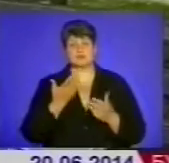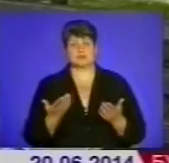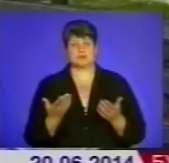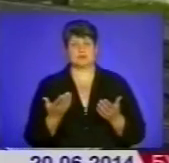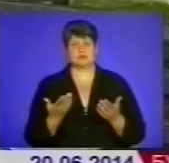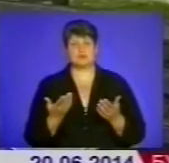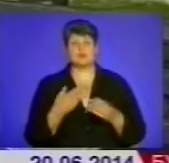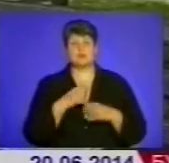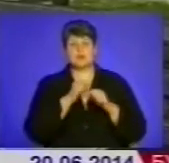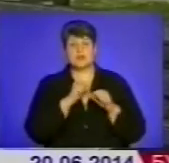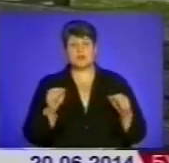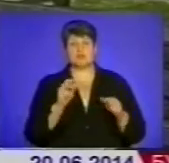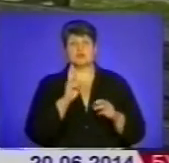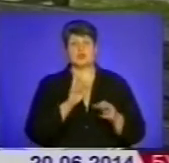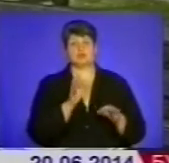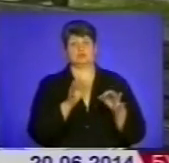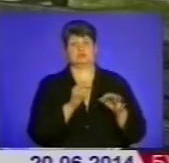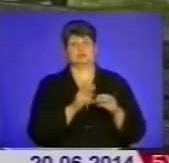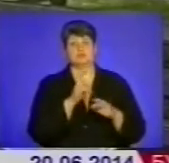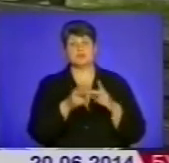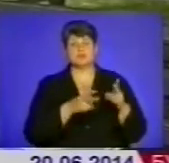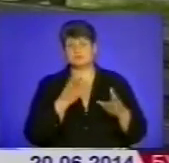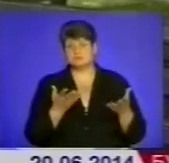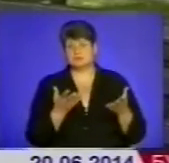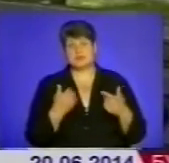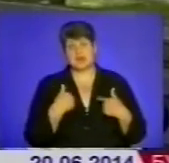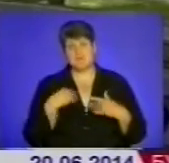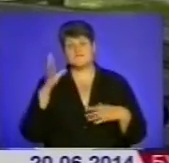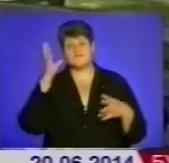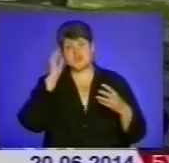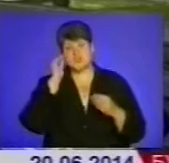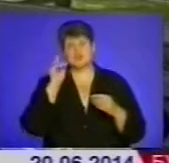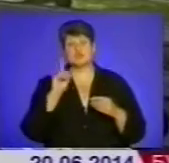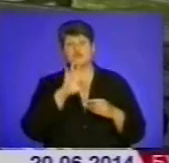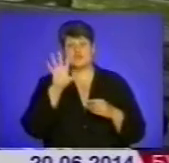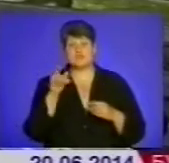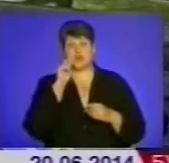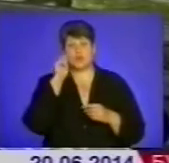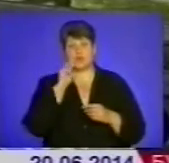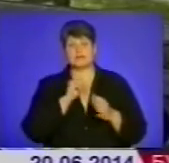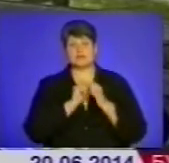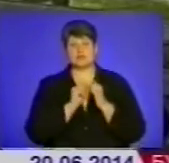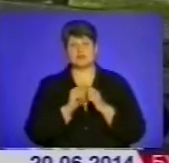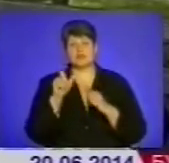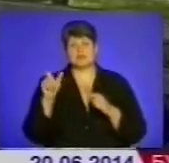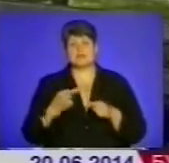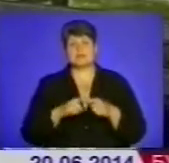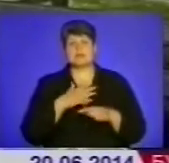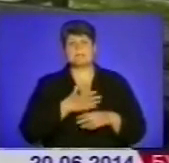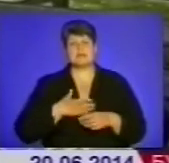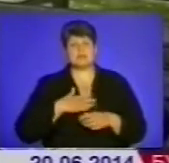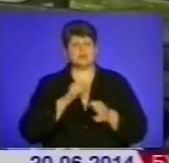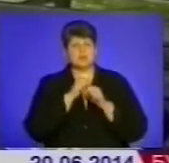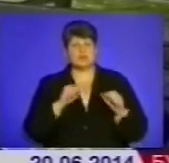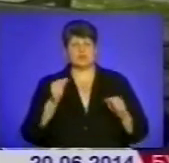Тут не можна когось засуджувати, але я вважаю, що вся Україна, кожна людина за це переживає. Тут не можна казати,